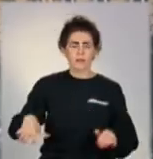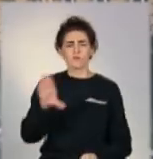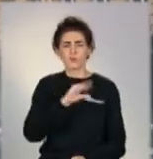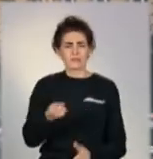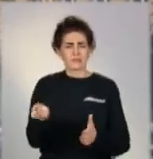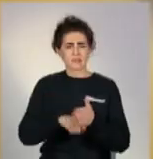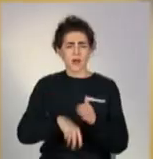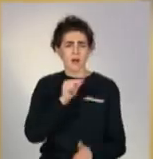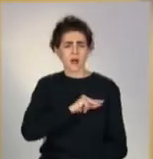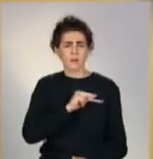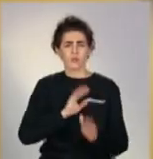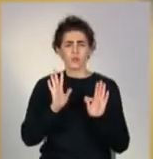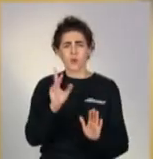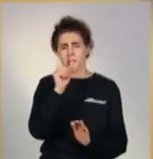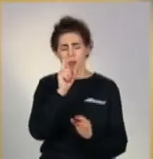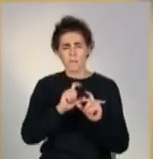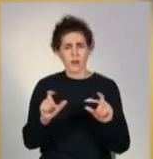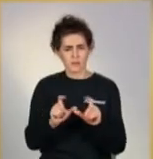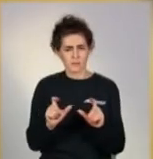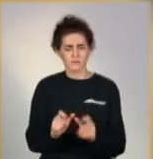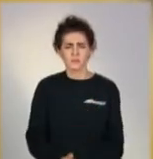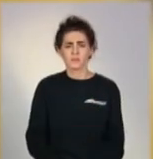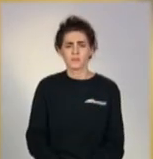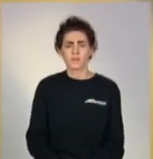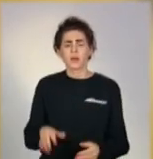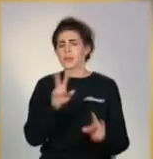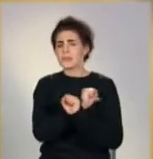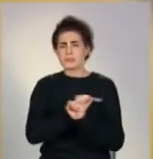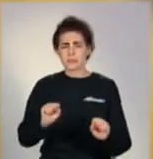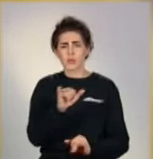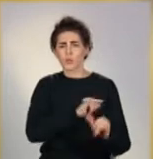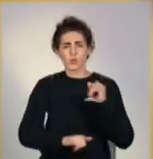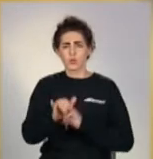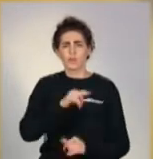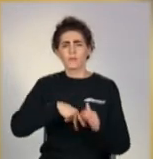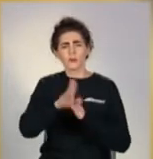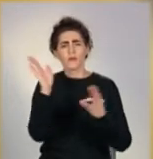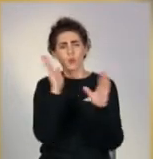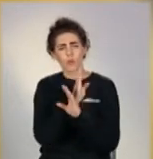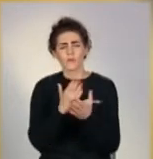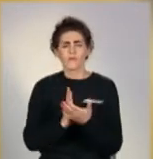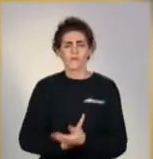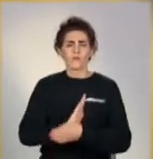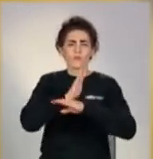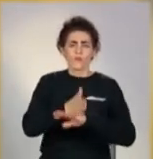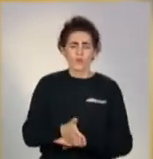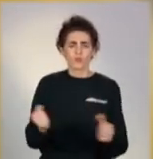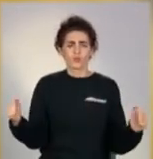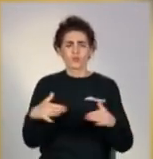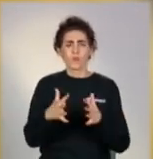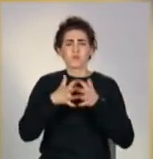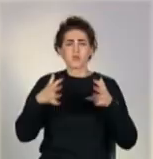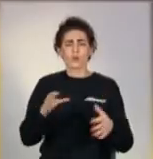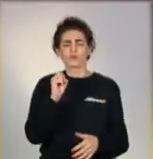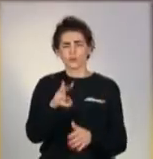магазини. Морально вимагано тим, що не можна піти погуляти, не можна поїхати в гості, не можна збиратися більше шести